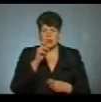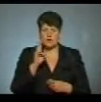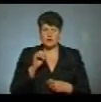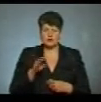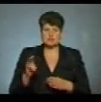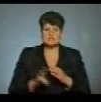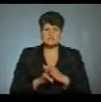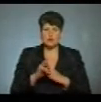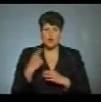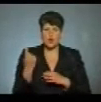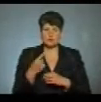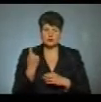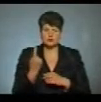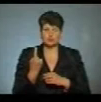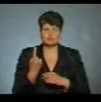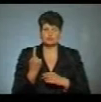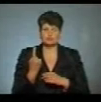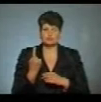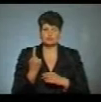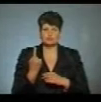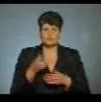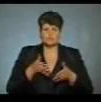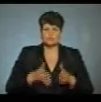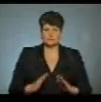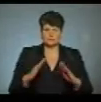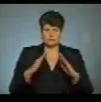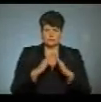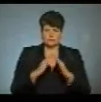церкви обласному перинатальному центру «Мати і дитина».